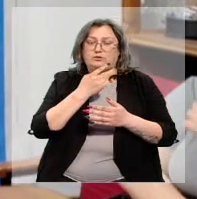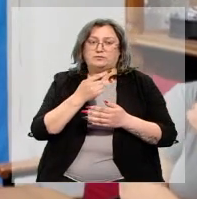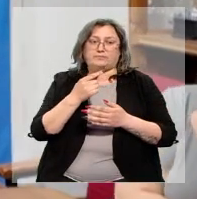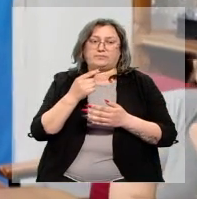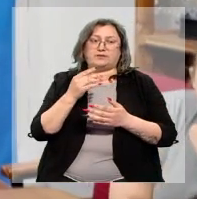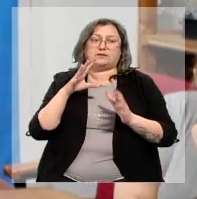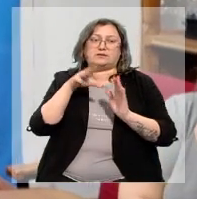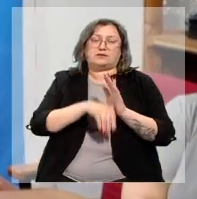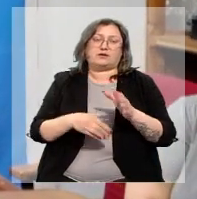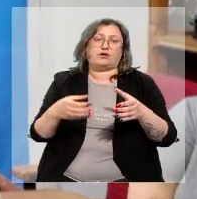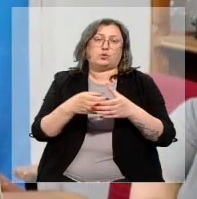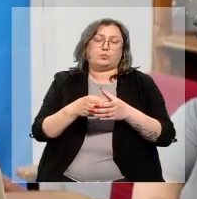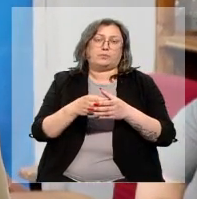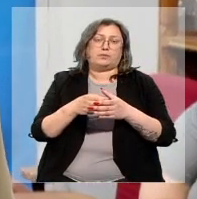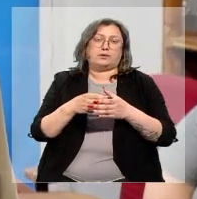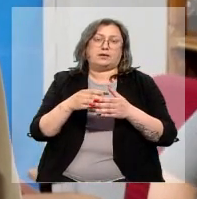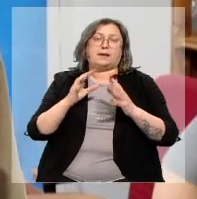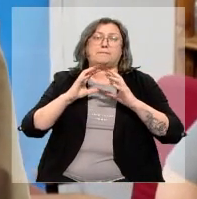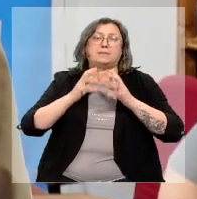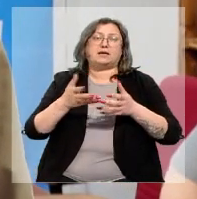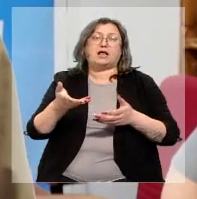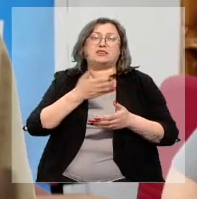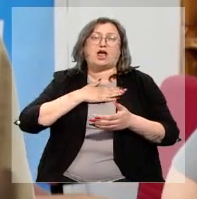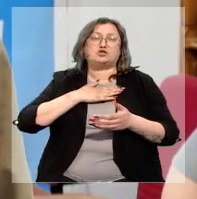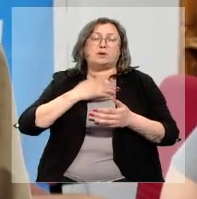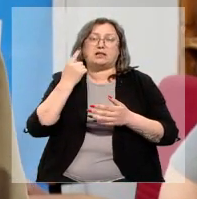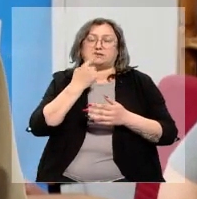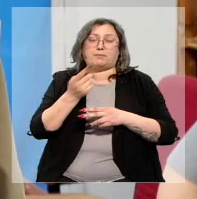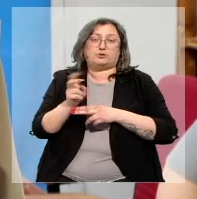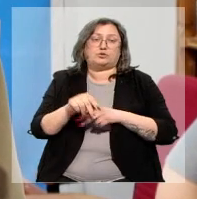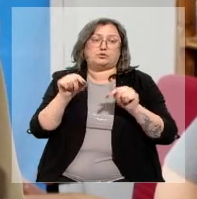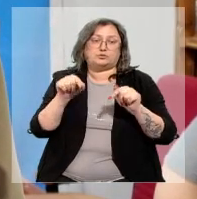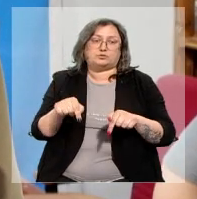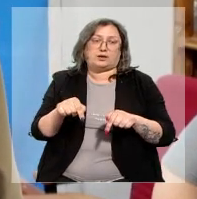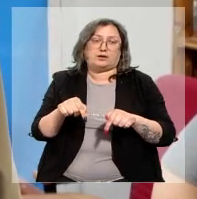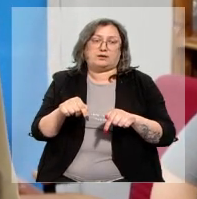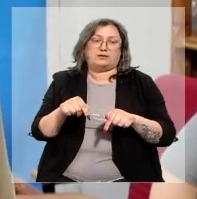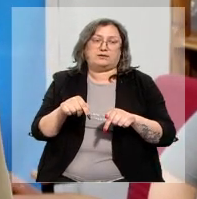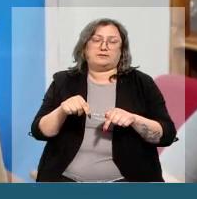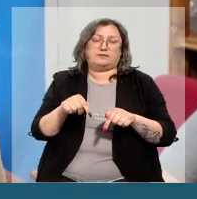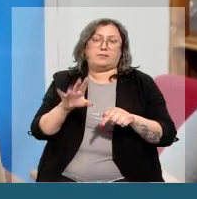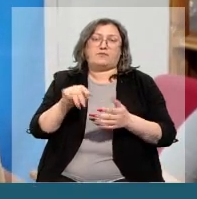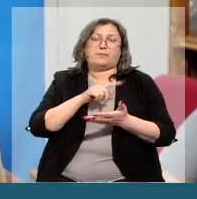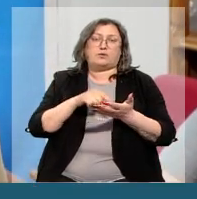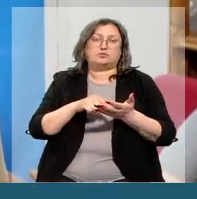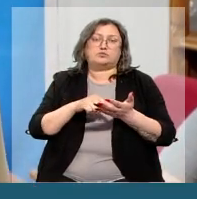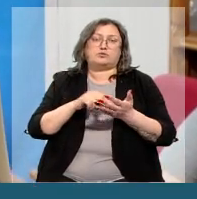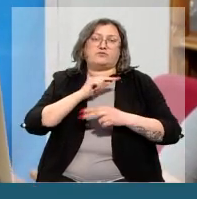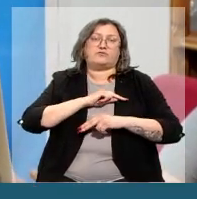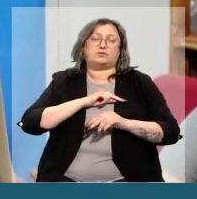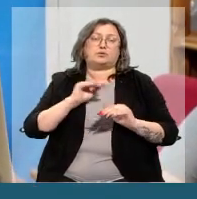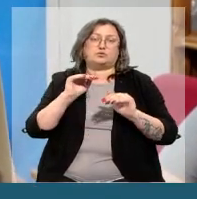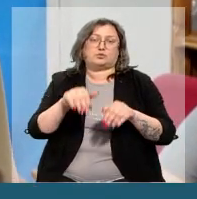Состою в группе «Мир нашими глазами». Пришёл сюда по вопросу вакансии